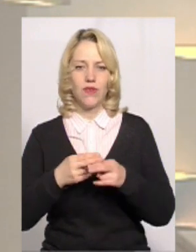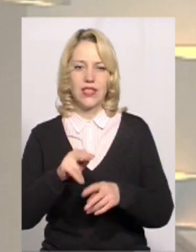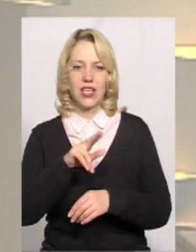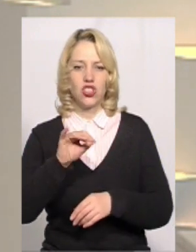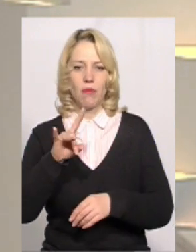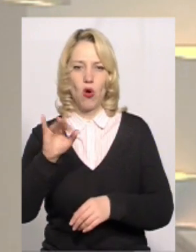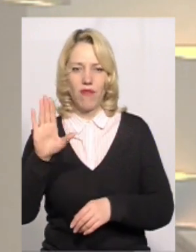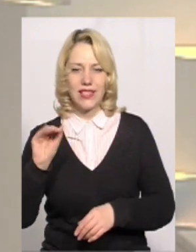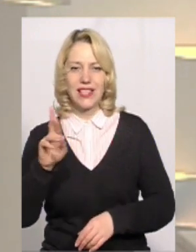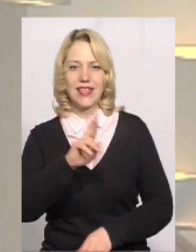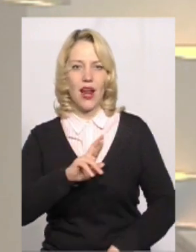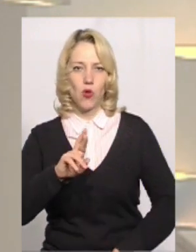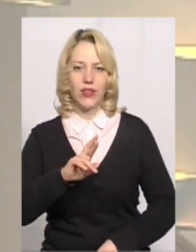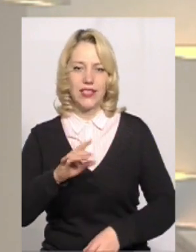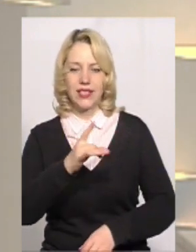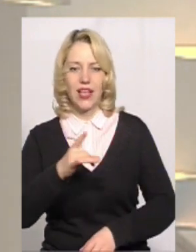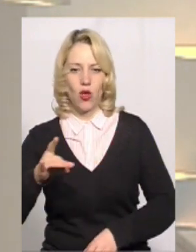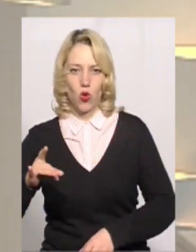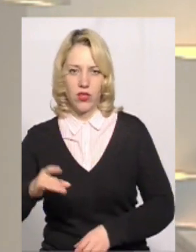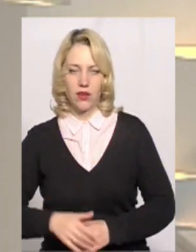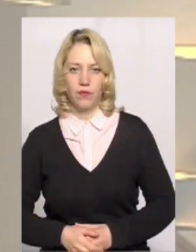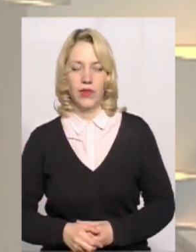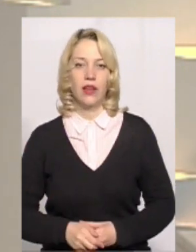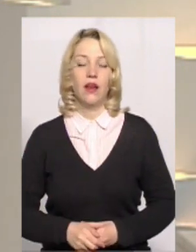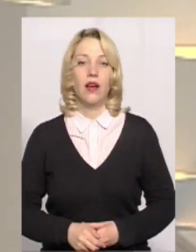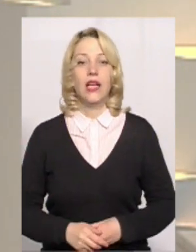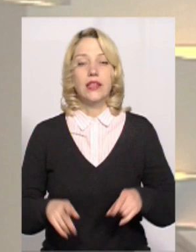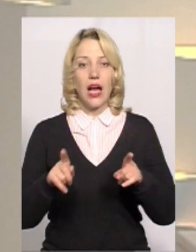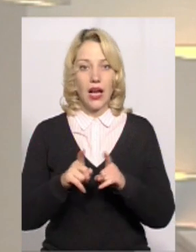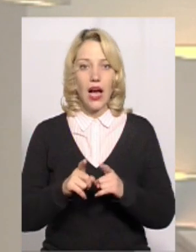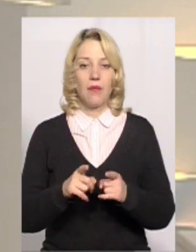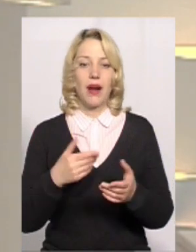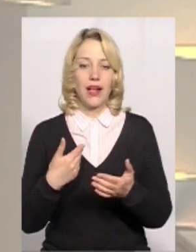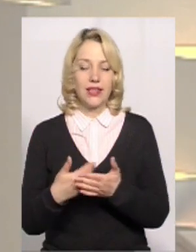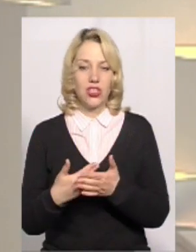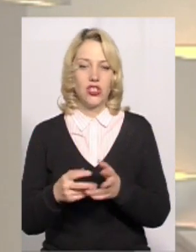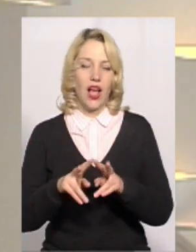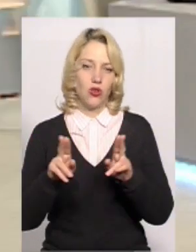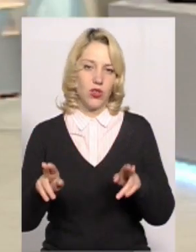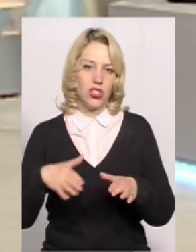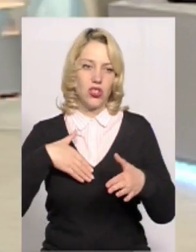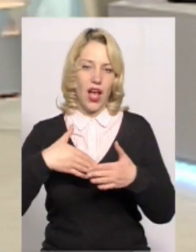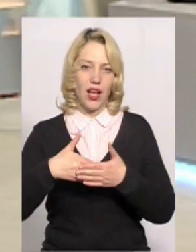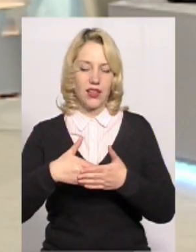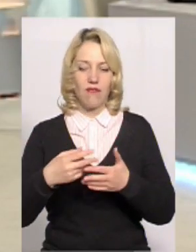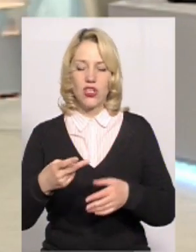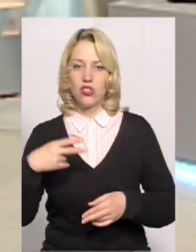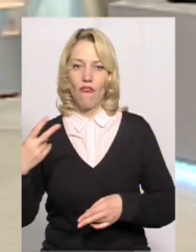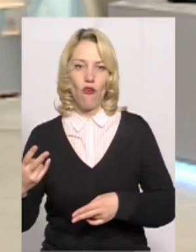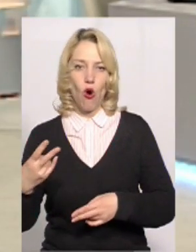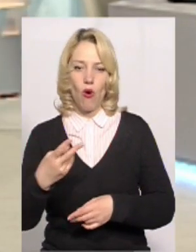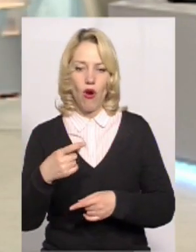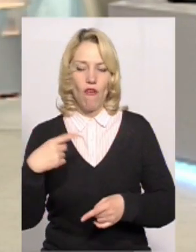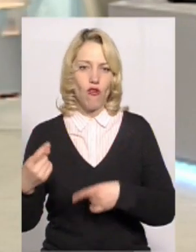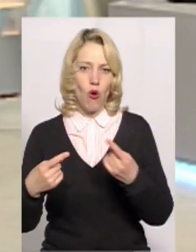Чемеровецького та Ярмолинецького районів. От така практично аналогічна активність в обох